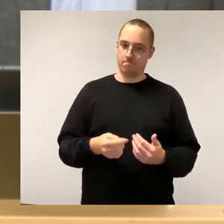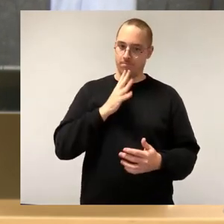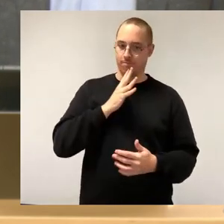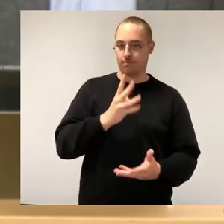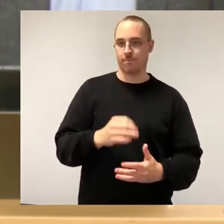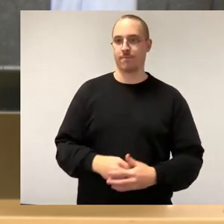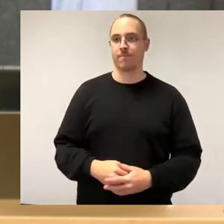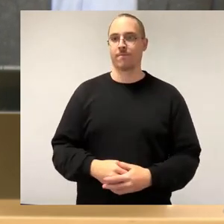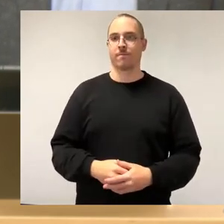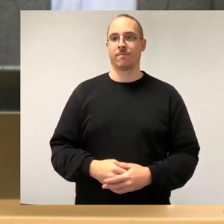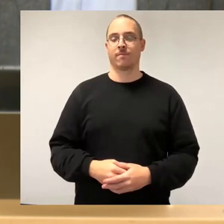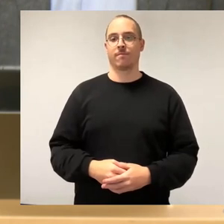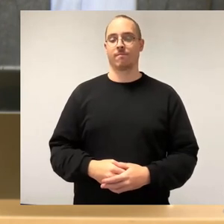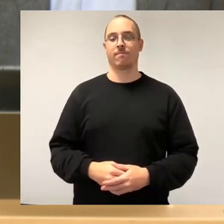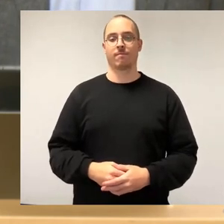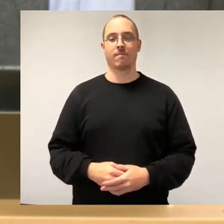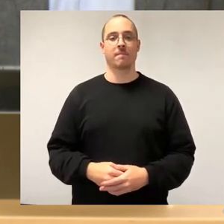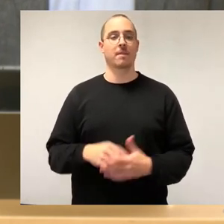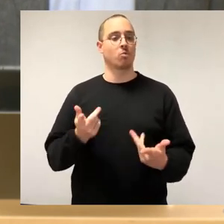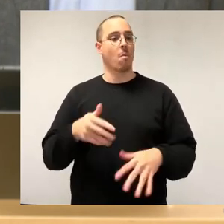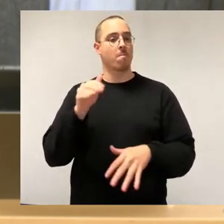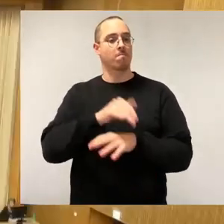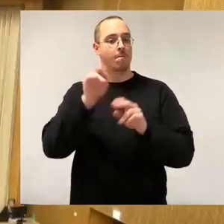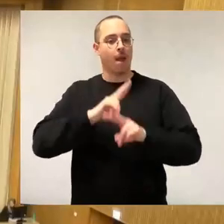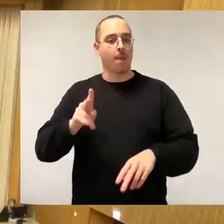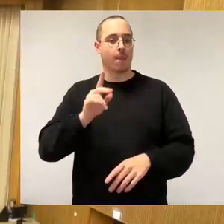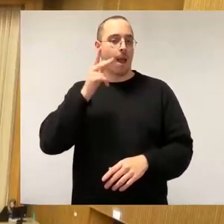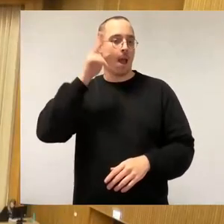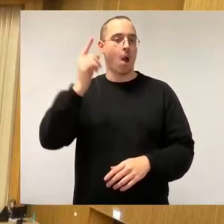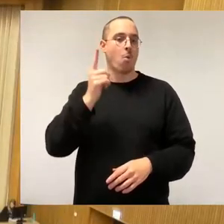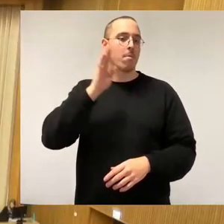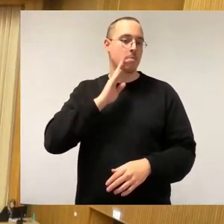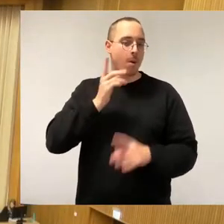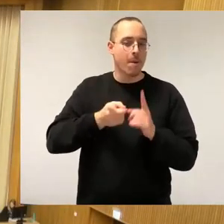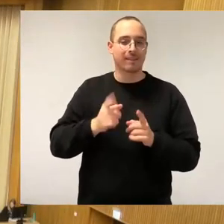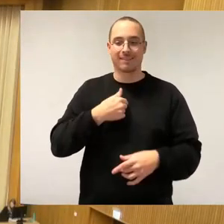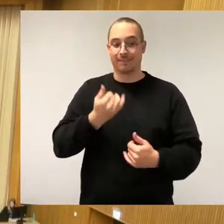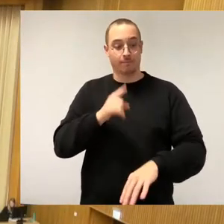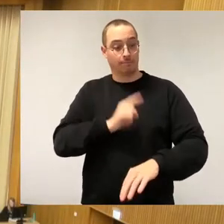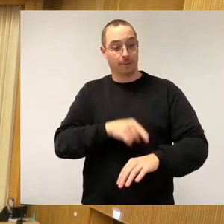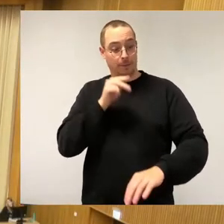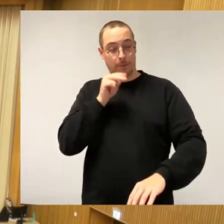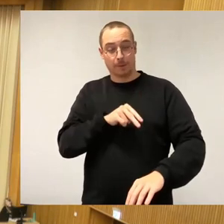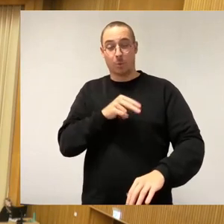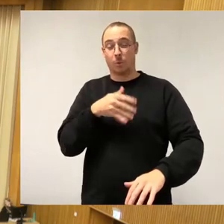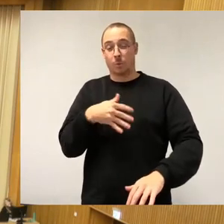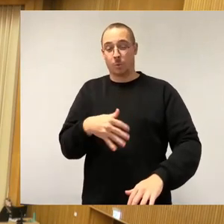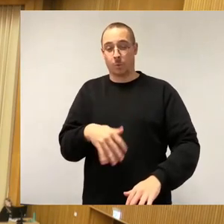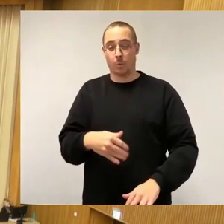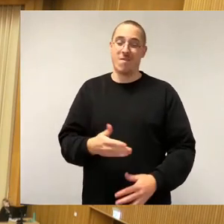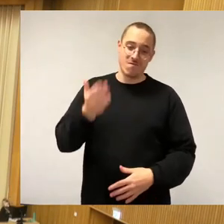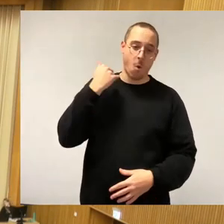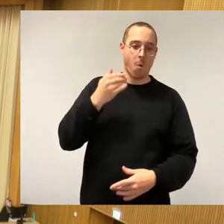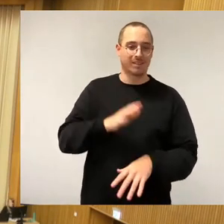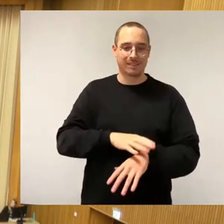Sehr geehrter Herr Oberbürgermeister, liebe Kolleginnen und Kollegen, ich halte jetzt die Uhr im Blick und leider hat es die Zeit vorhin nicht zugelassen,